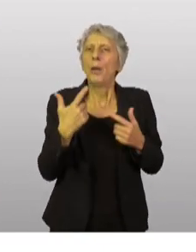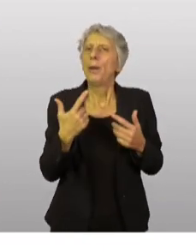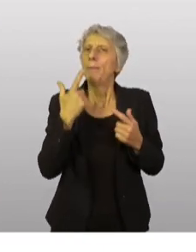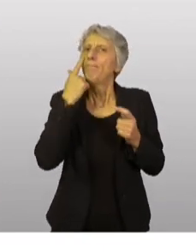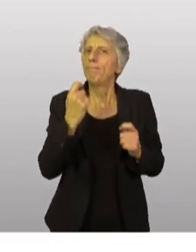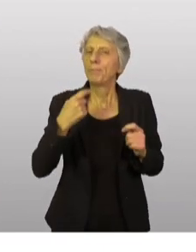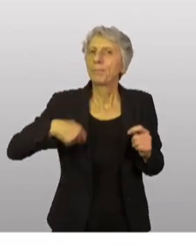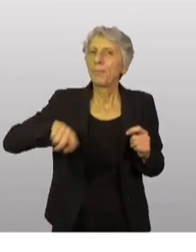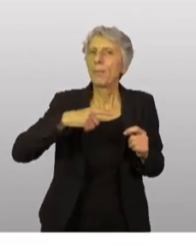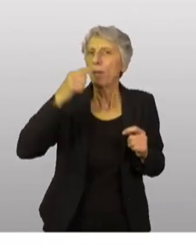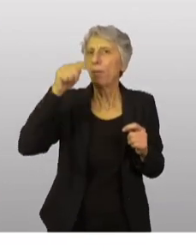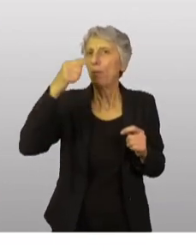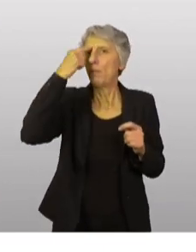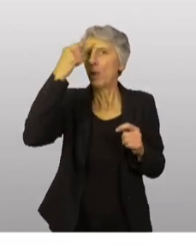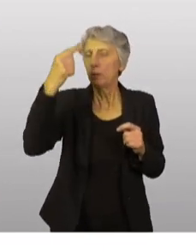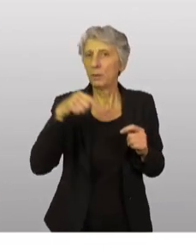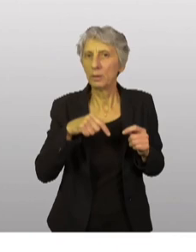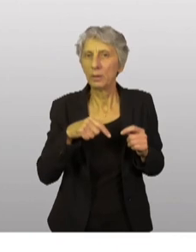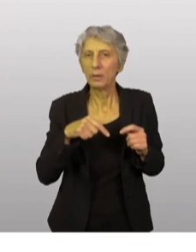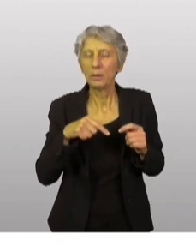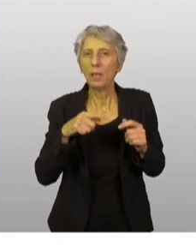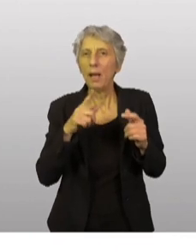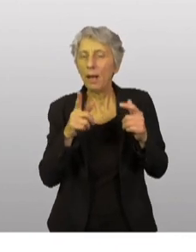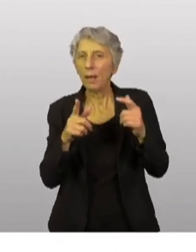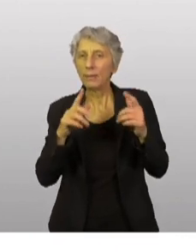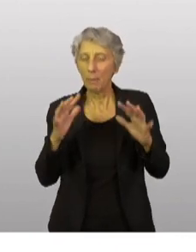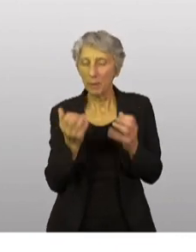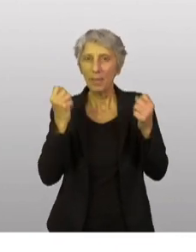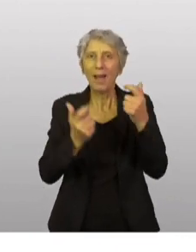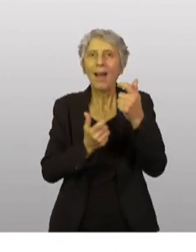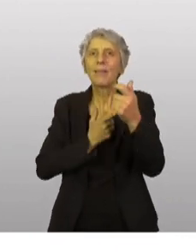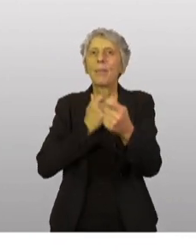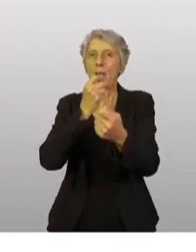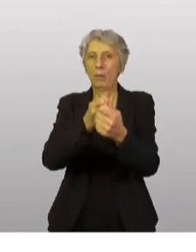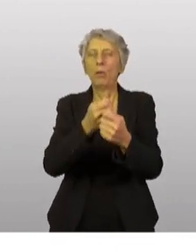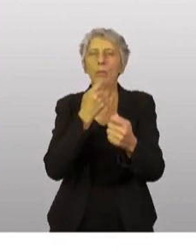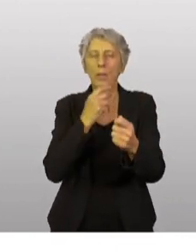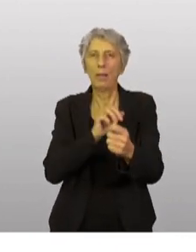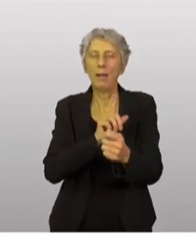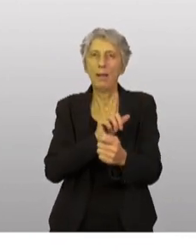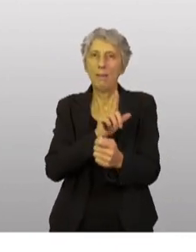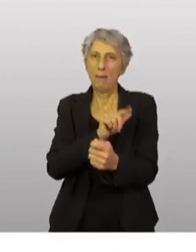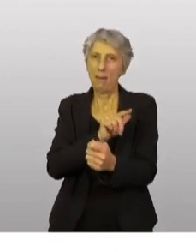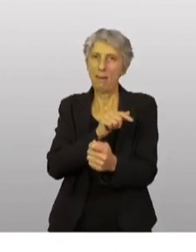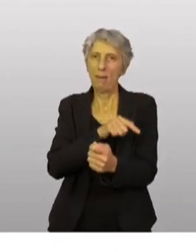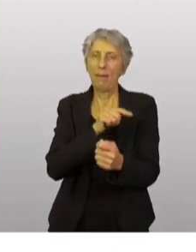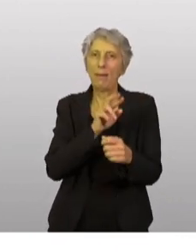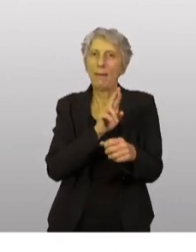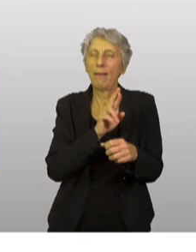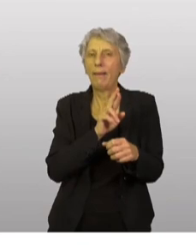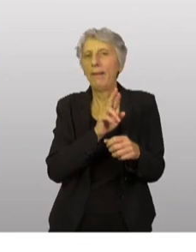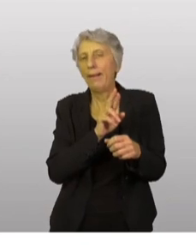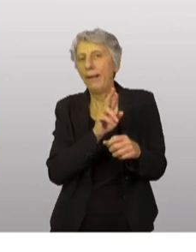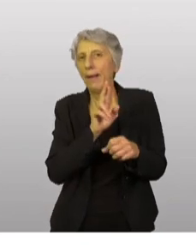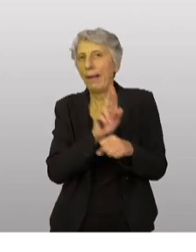penser à nos capacités d'adaptation. Et donc nous gardons une réserve de précaution